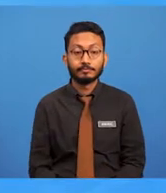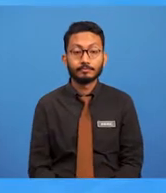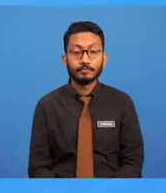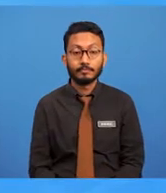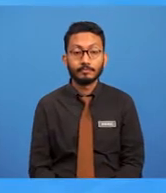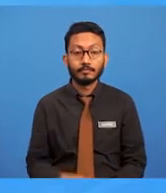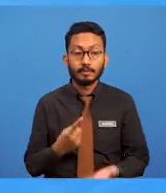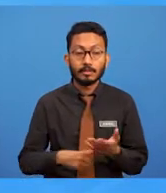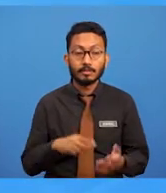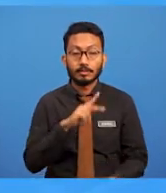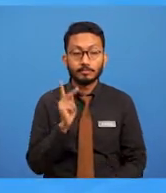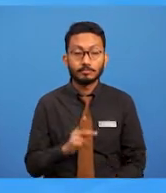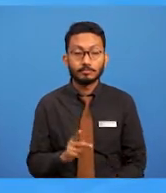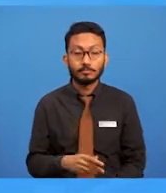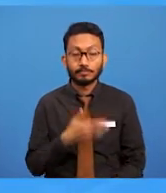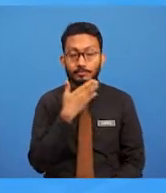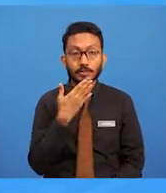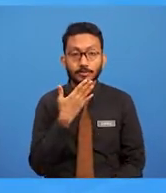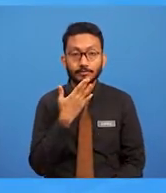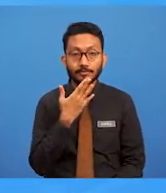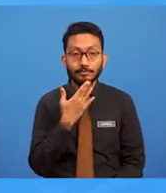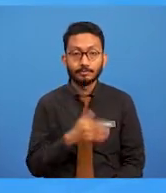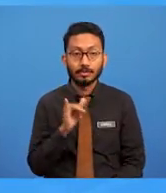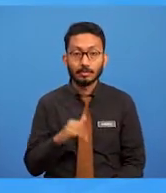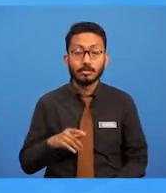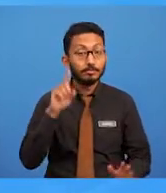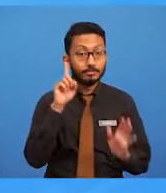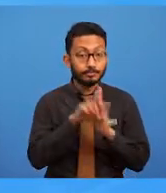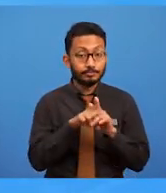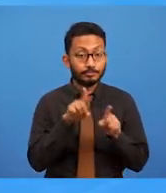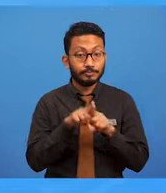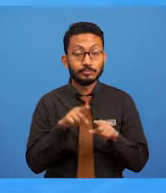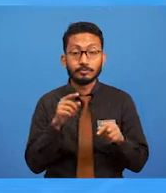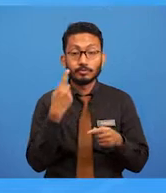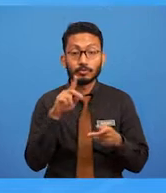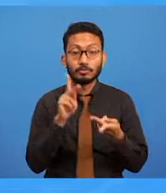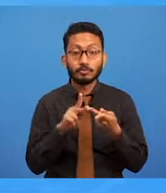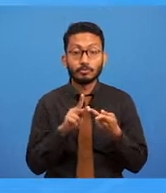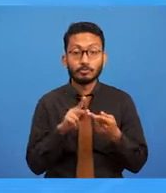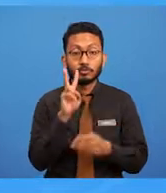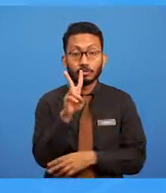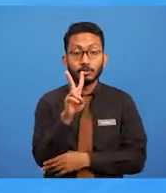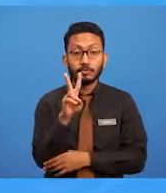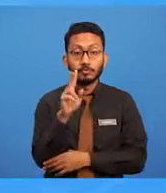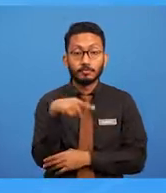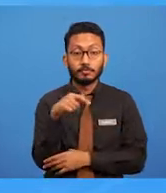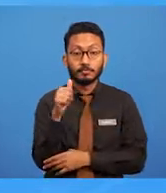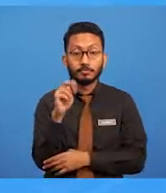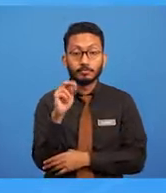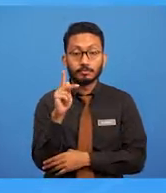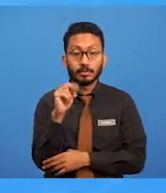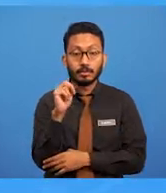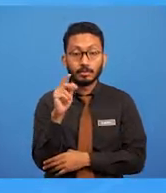Apakah konsep warna yang sesuai untuk perkara yang berunsurkan